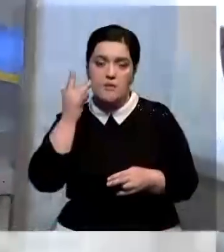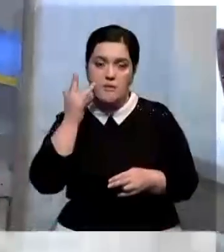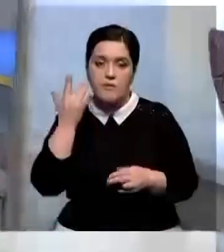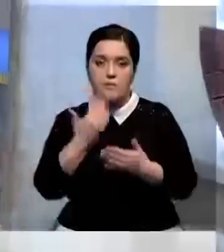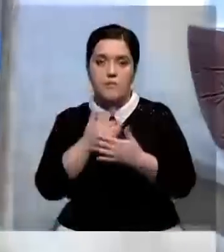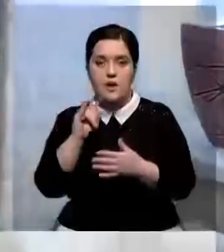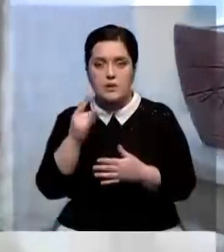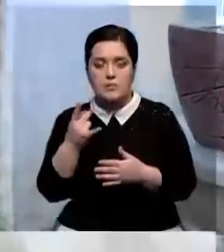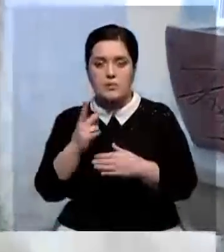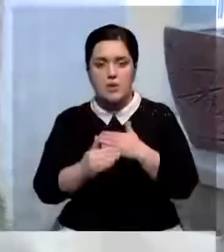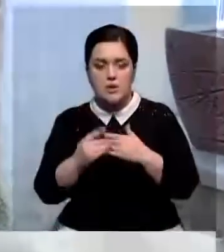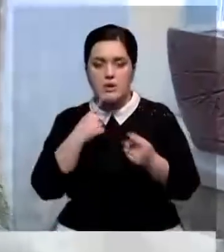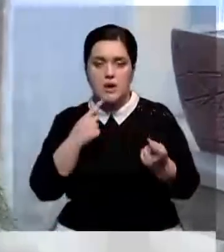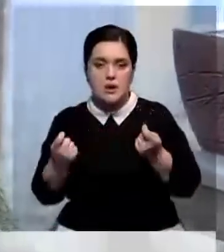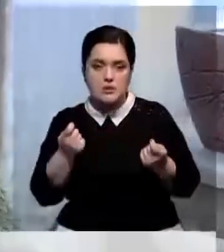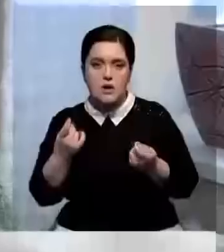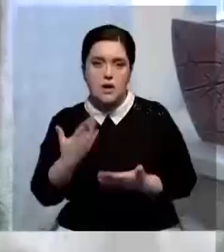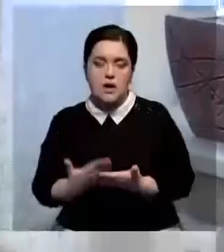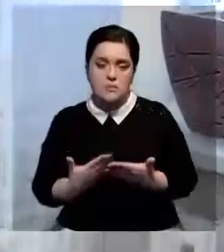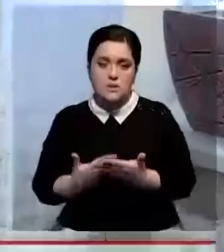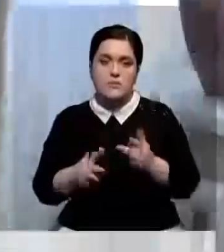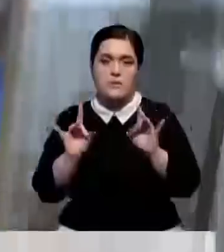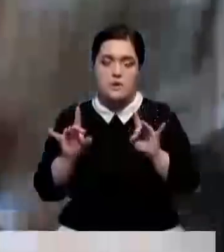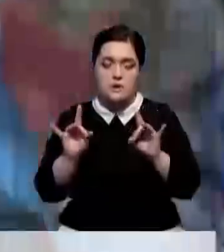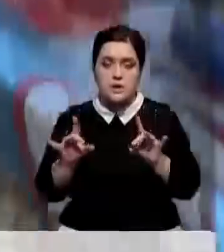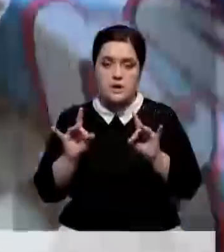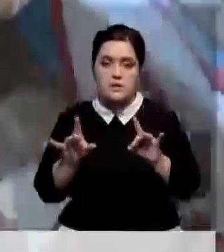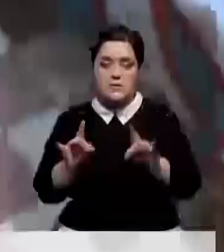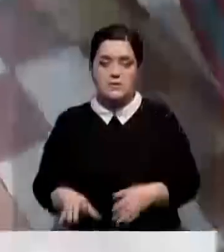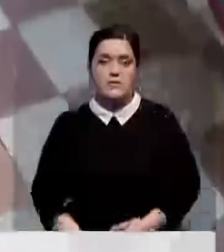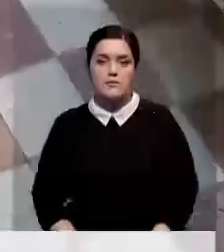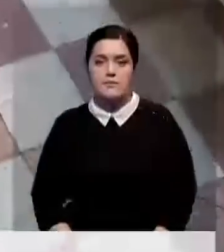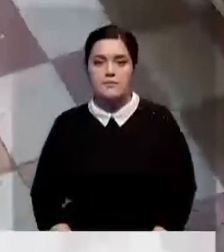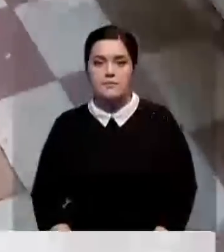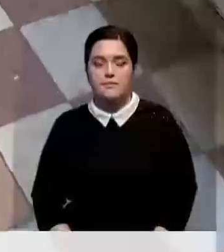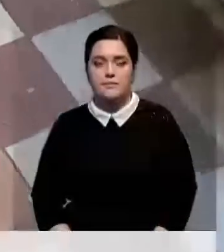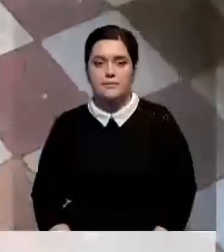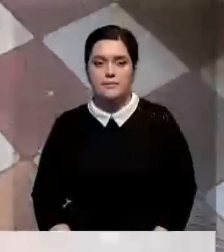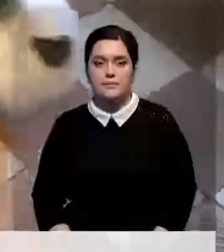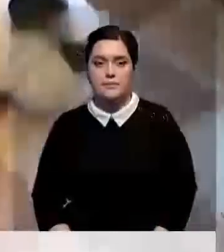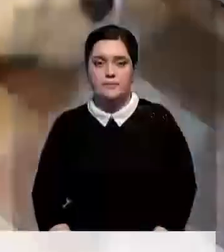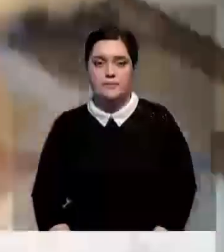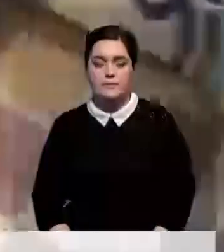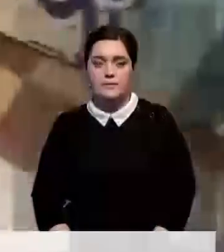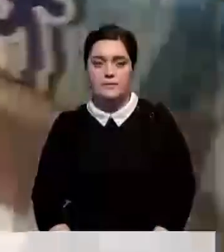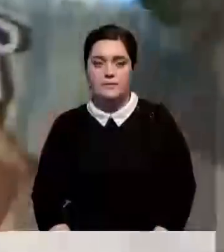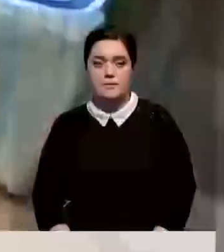ребенок, чтобы… Ну, всегда вот это объясняем, рассказываем. Так побегать может. Да?